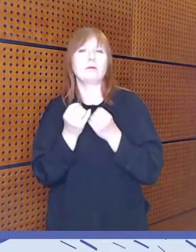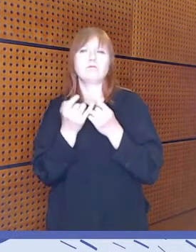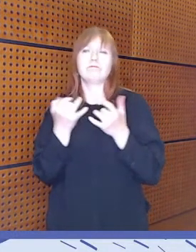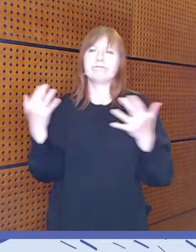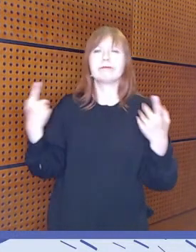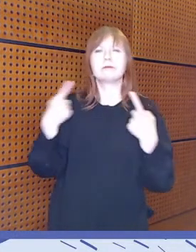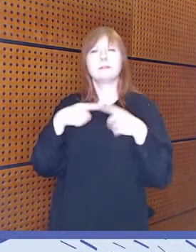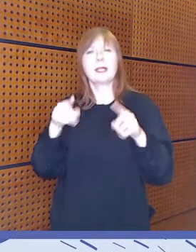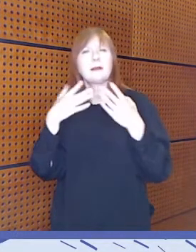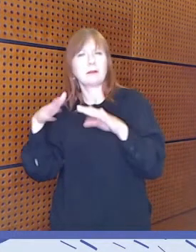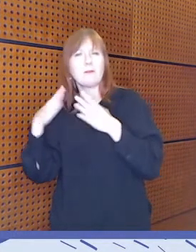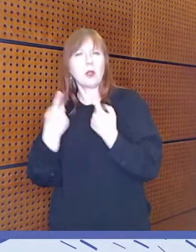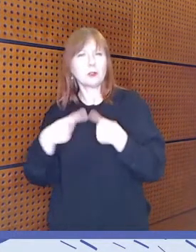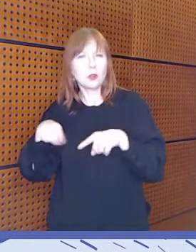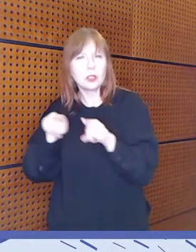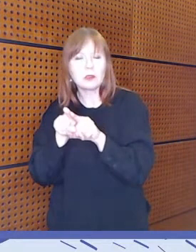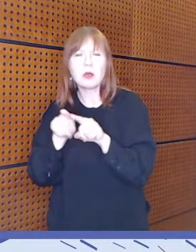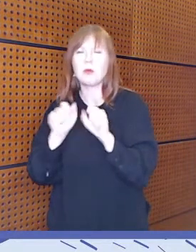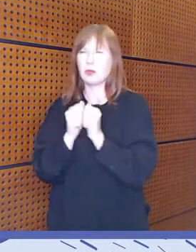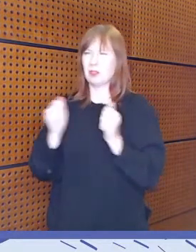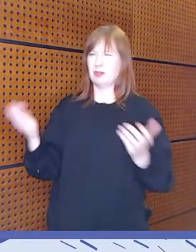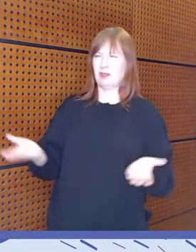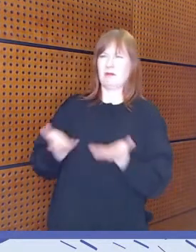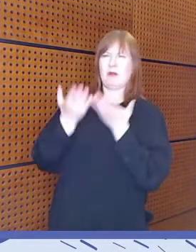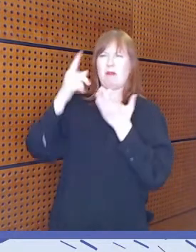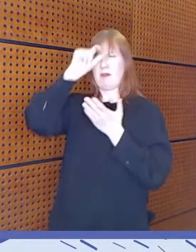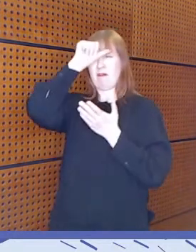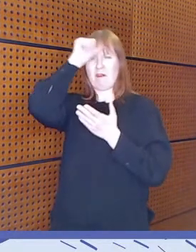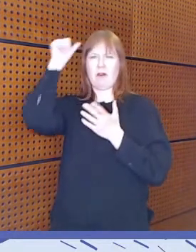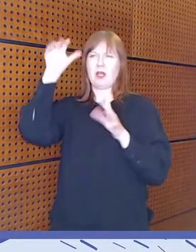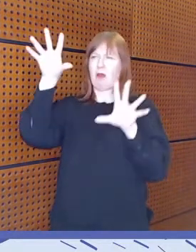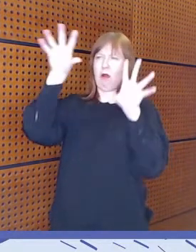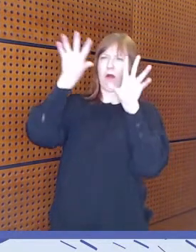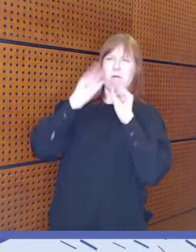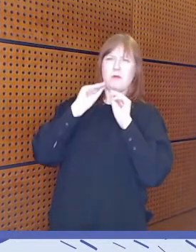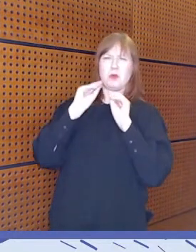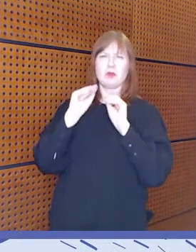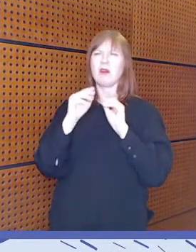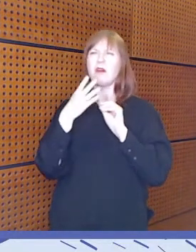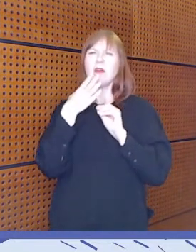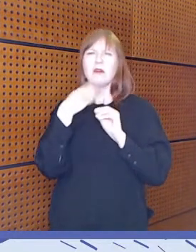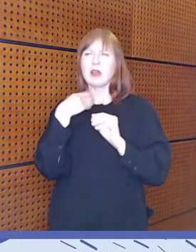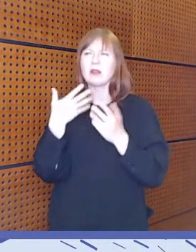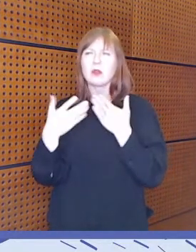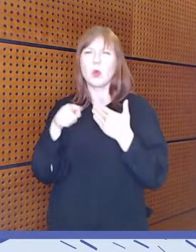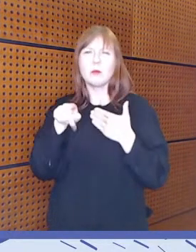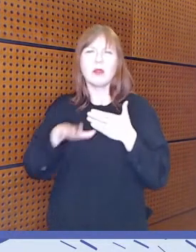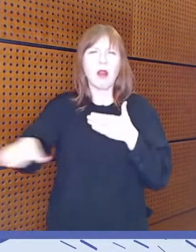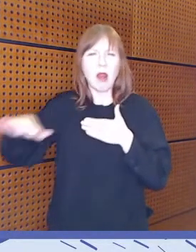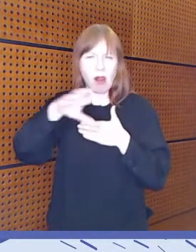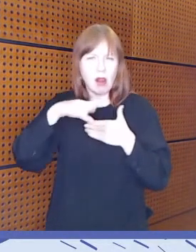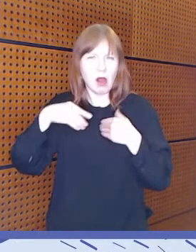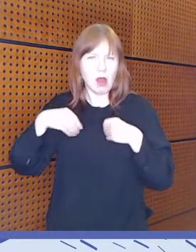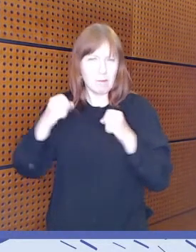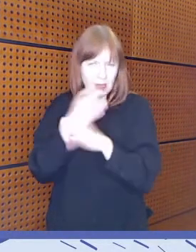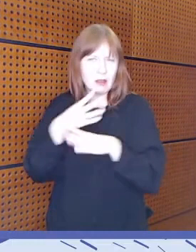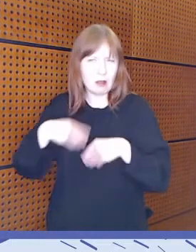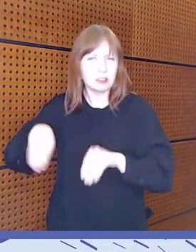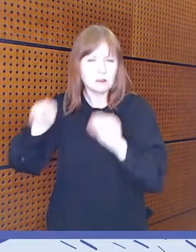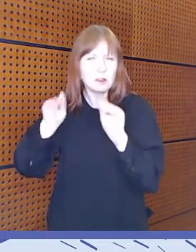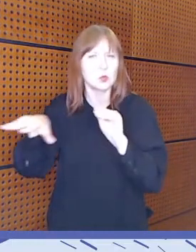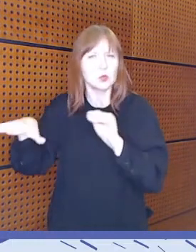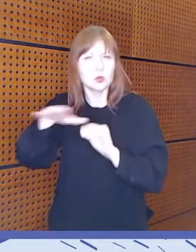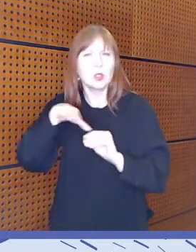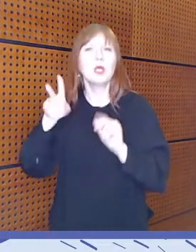vaikeuttaa sitä kokonaiskuvan saamista siitä, että ketkä kaikki itse asiassa toimii mediakasvatuksen parissa. Ja toisaalta se tarkoittaa usein myös